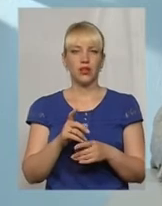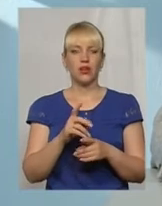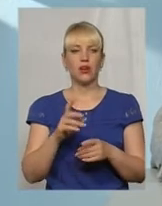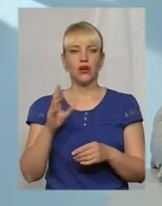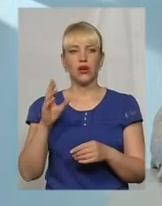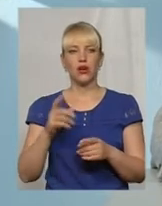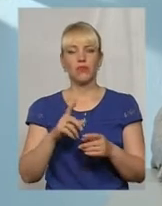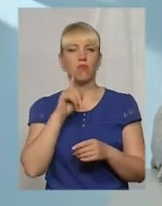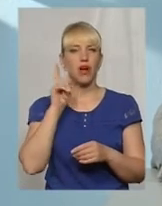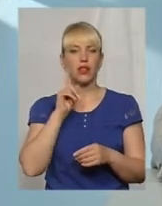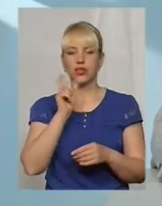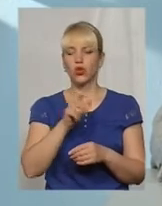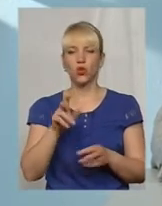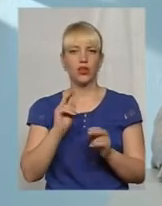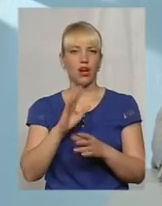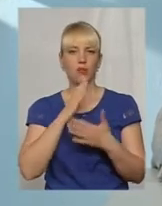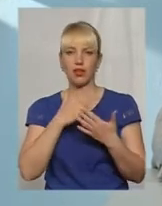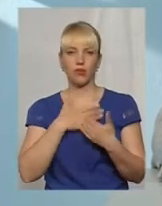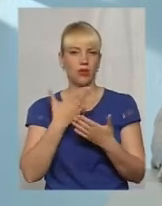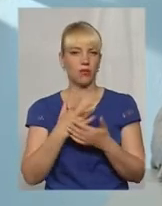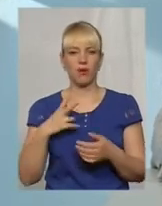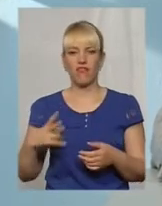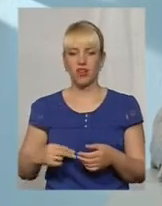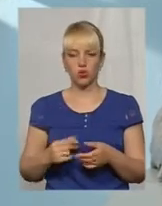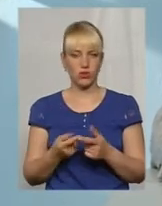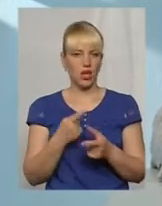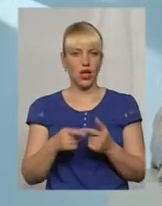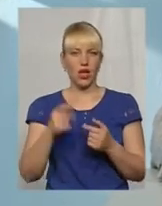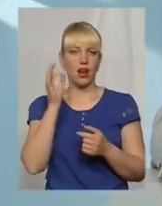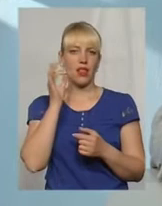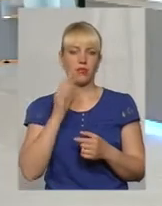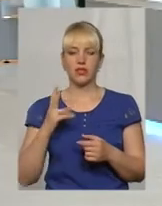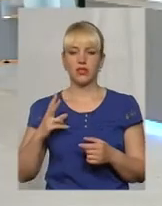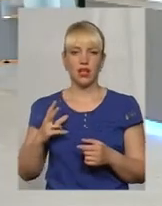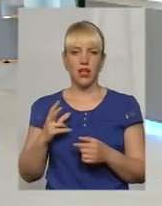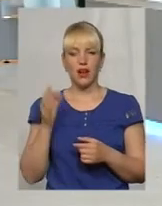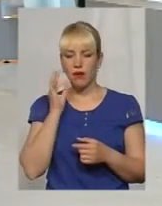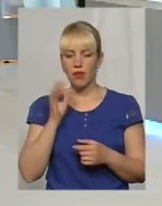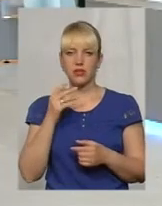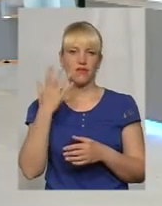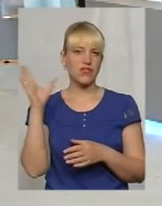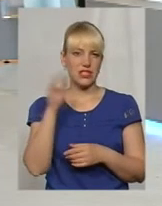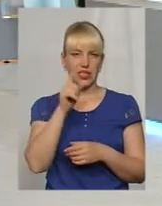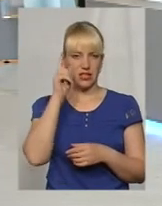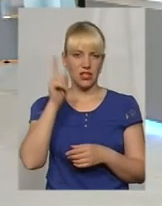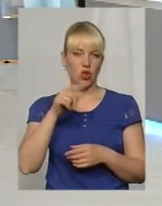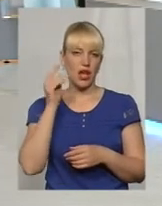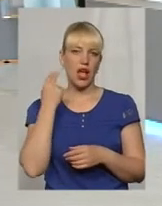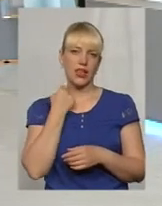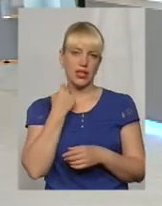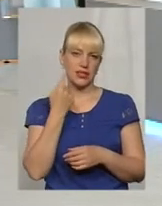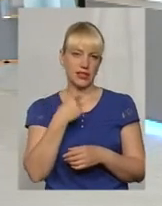з країн, як би вони не любили, допустим, французи, французський, немців, немецкий, молодіжі їх не розмовляють на англійському, можна спросити.